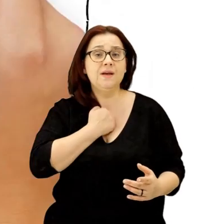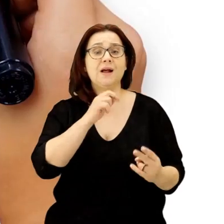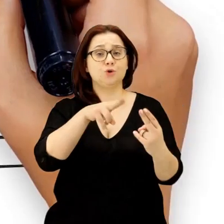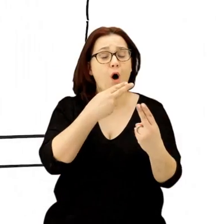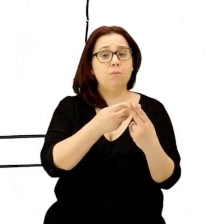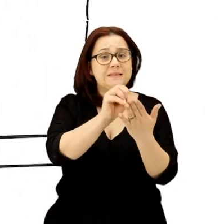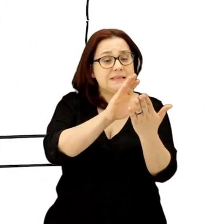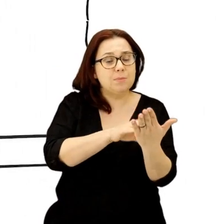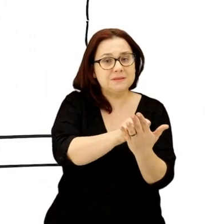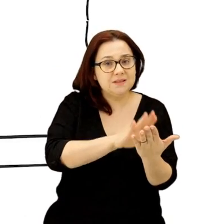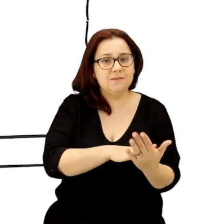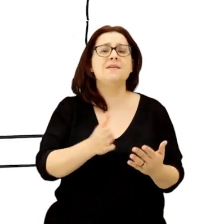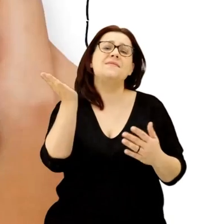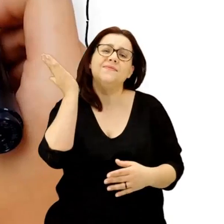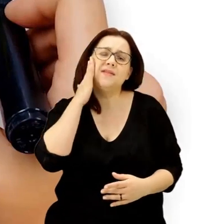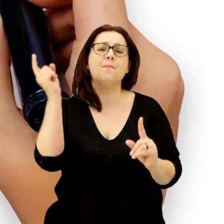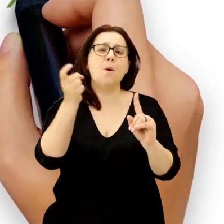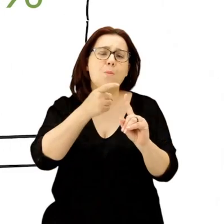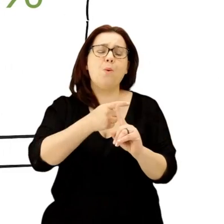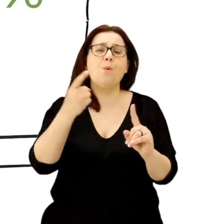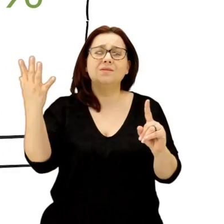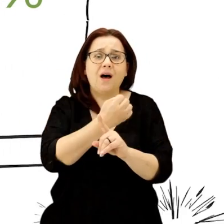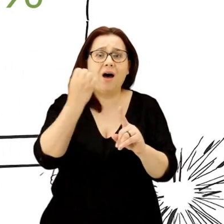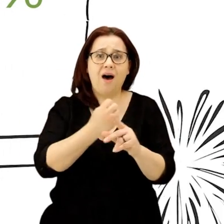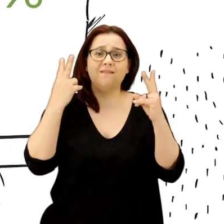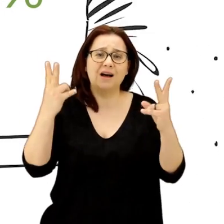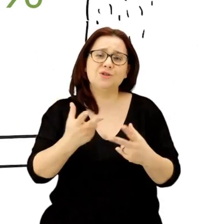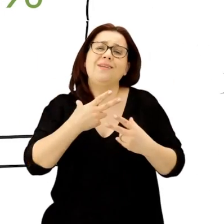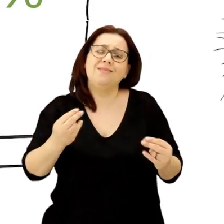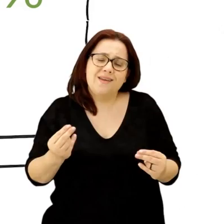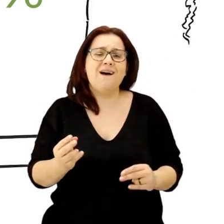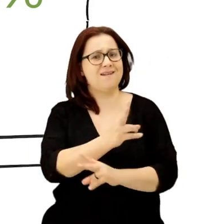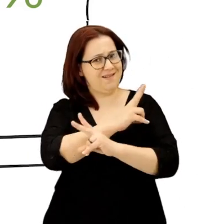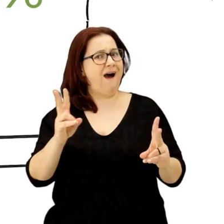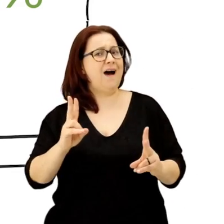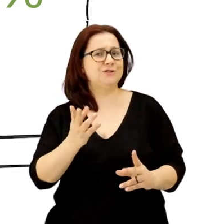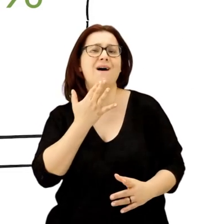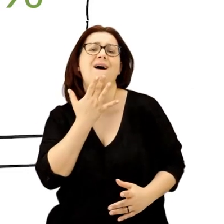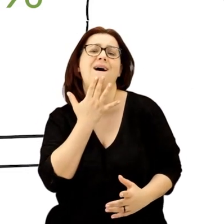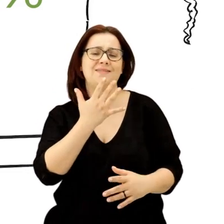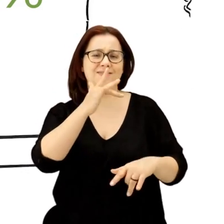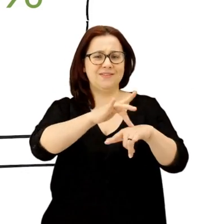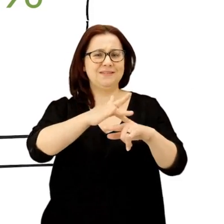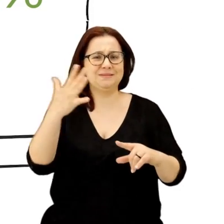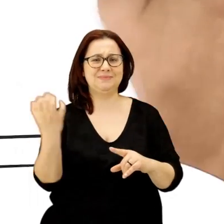prawda nie ma progu zaliczenia egzaminu z każdego przedmiotu, ale na pewno każdemu z nas zależy na jak najlepszym wyniku.